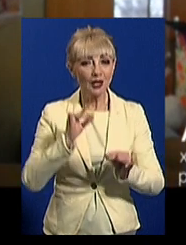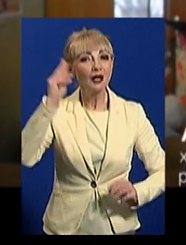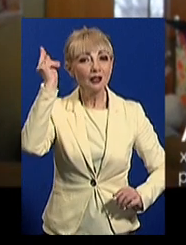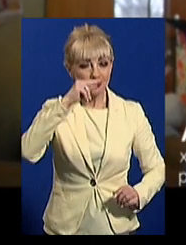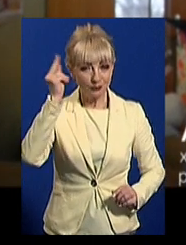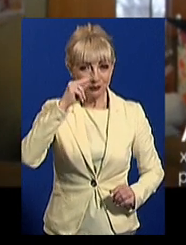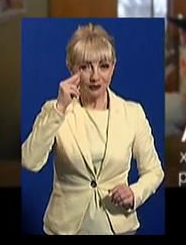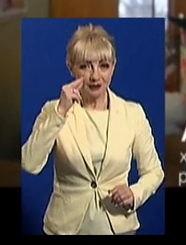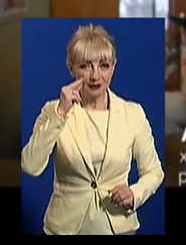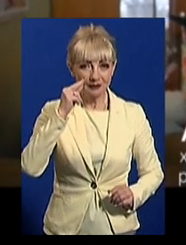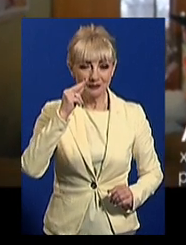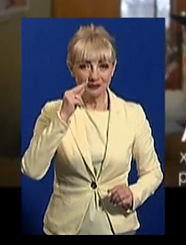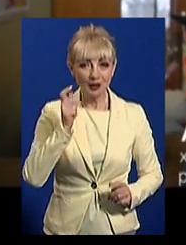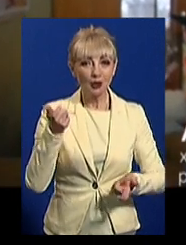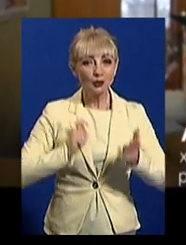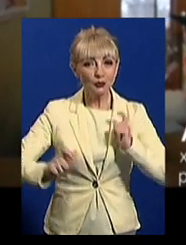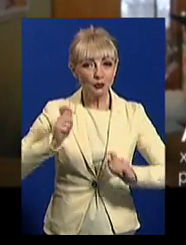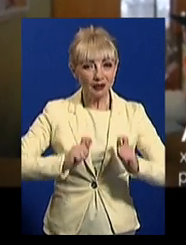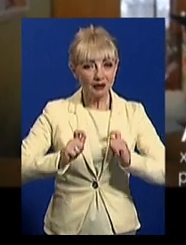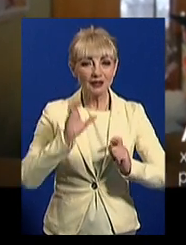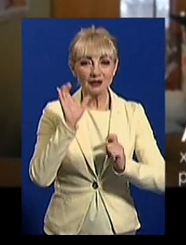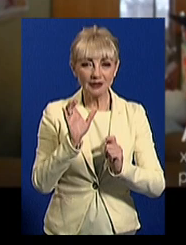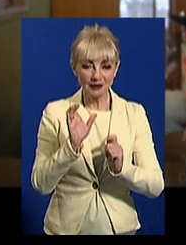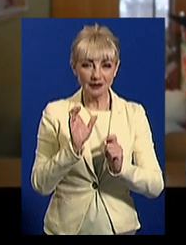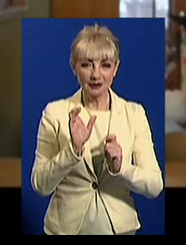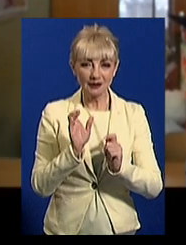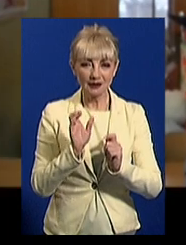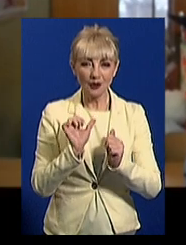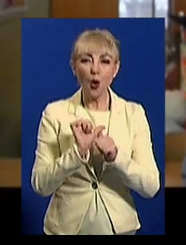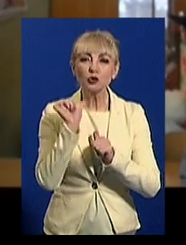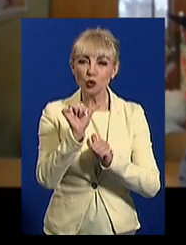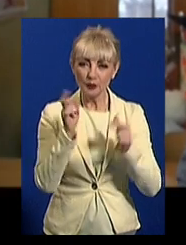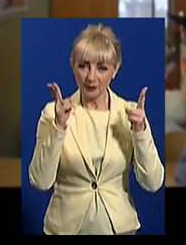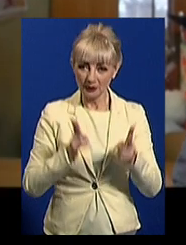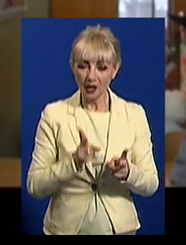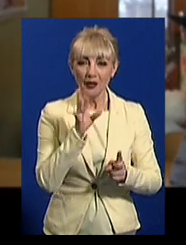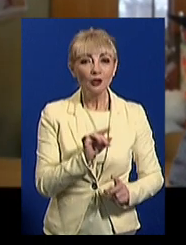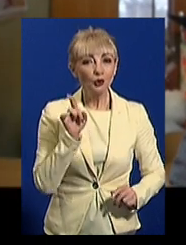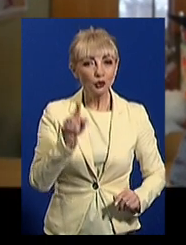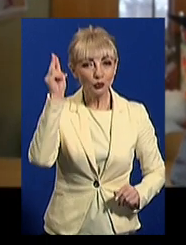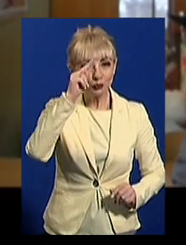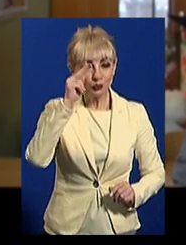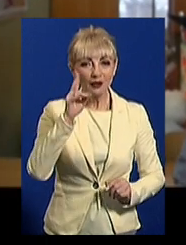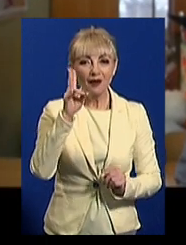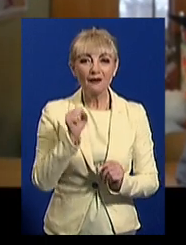студенти з особливими потребами. Але вони навчаються на